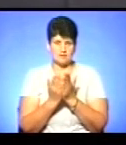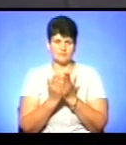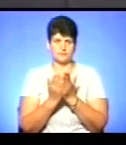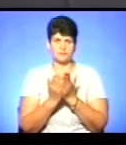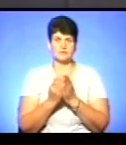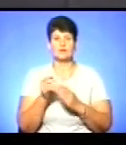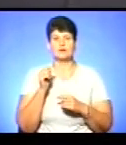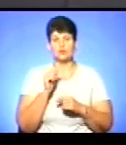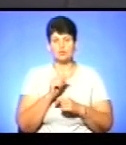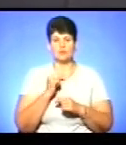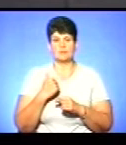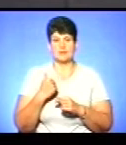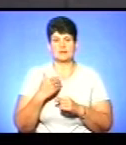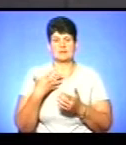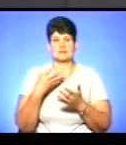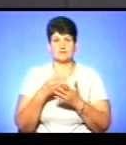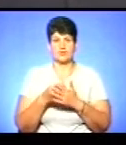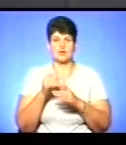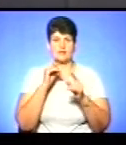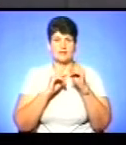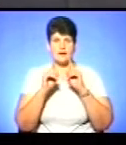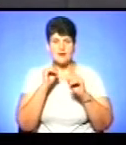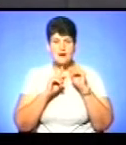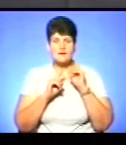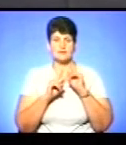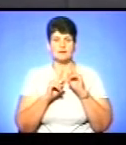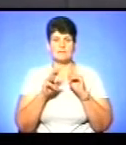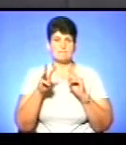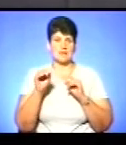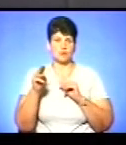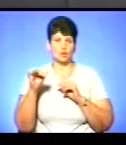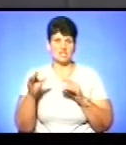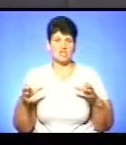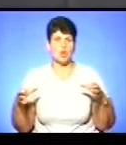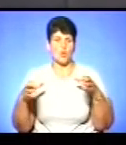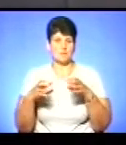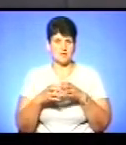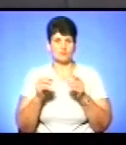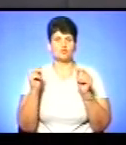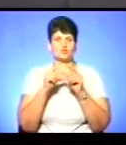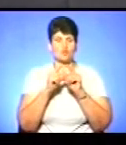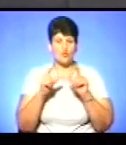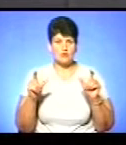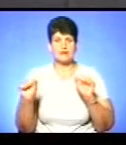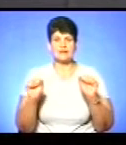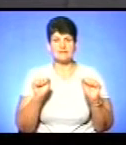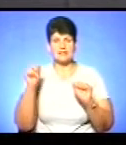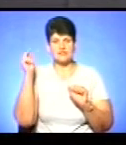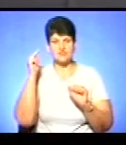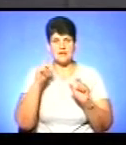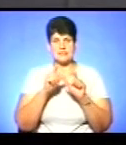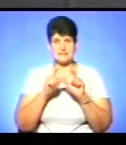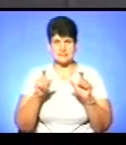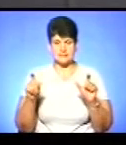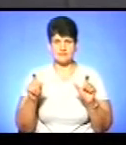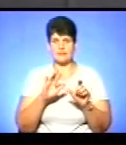Тому ми на своїх нарадах, на методичних об'єднаннях, у школах керівники навчальних закладів,